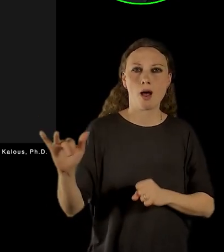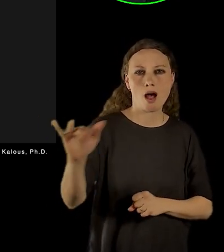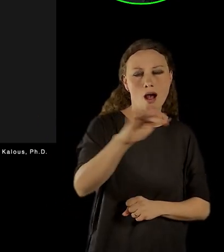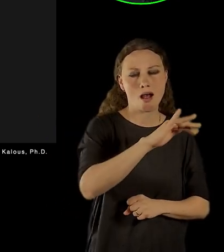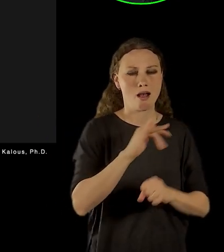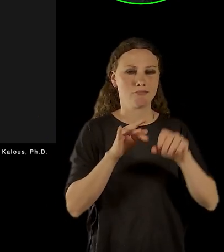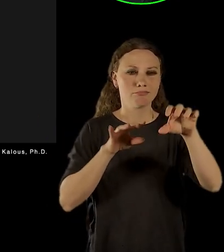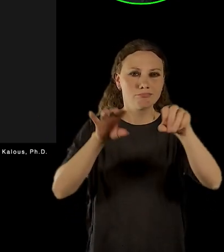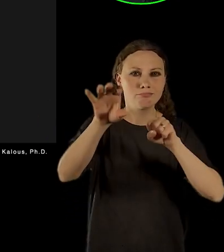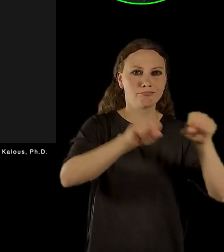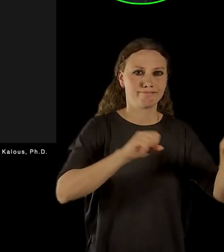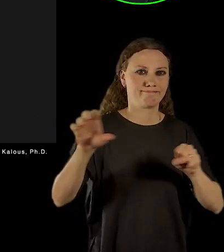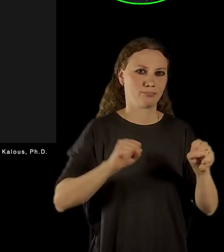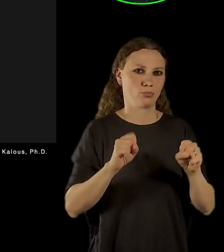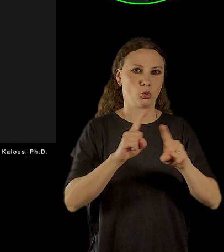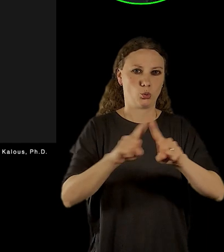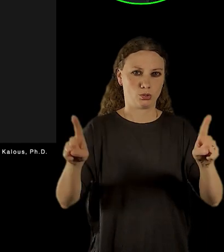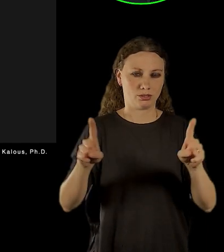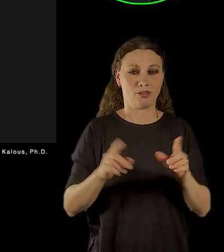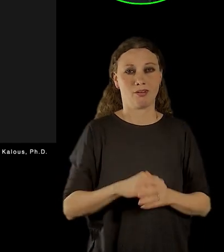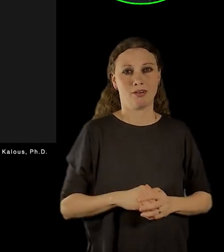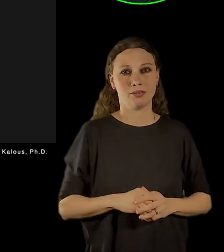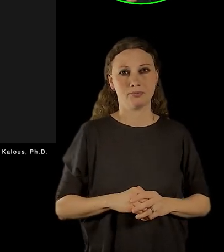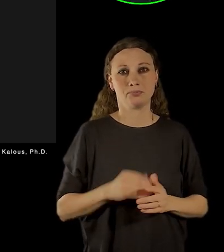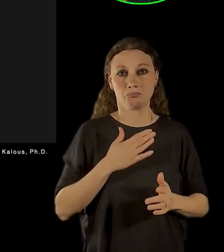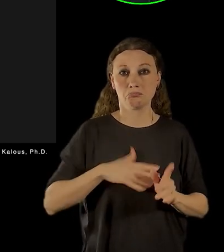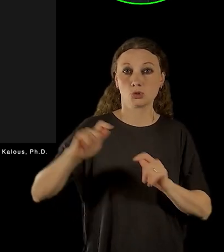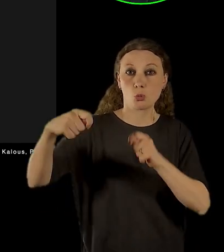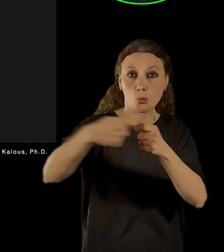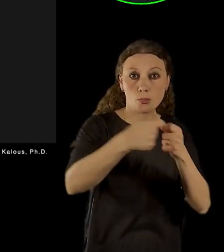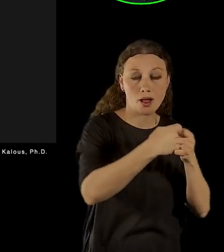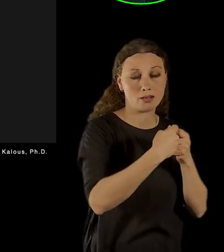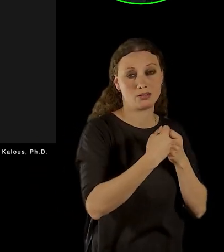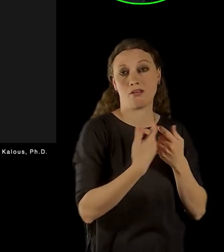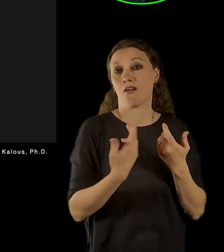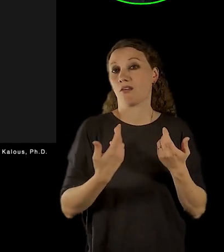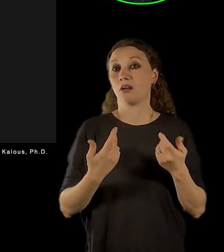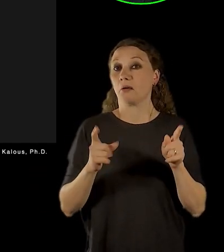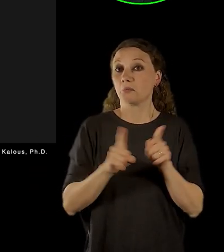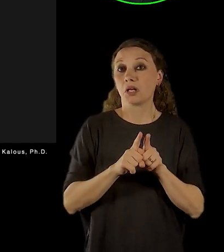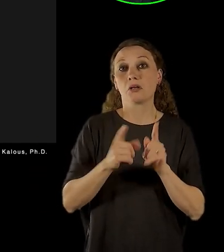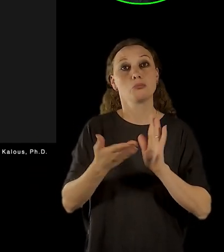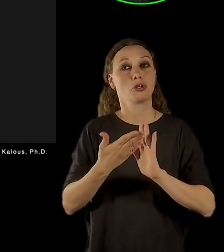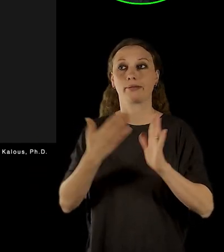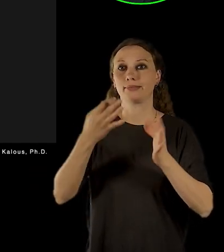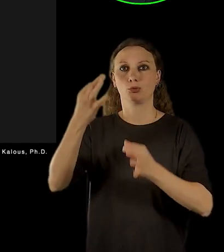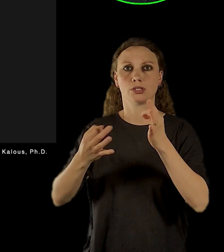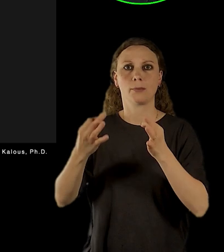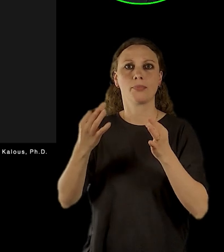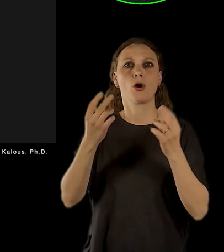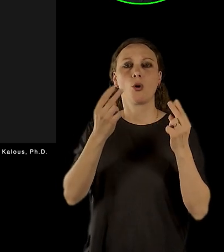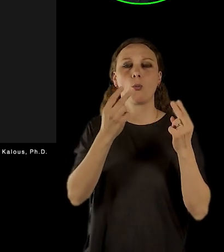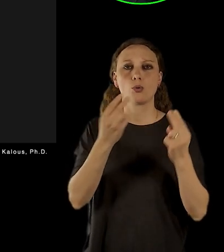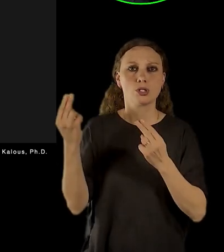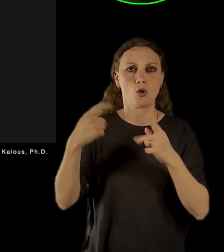vlastním objektu provádět, ale jaksi hodně kooperujeme s institucemi, jako je třeba Muzeum Kampa